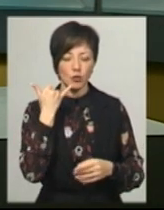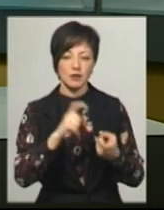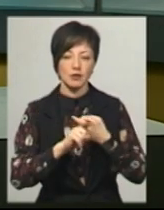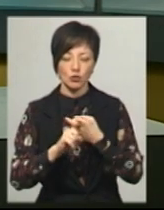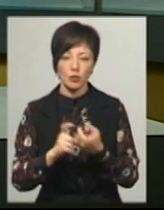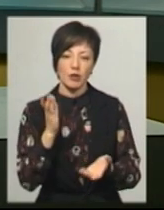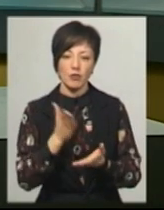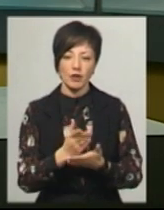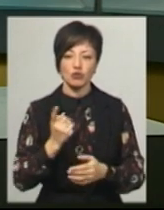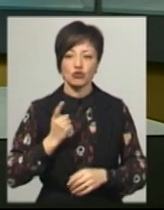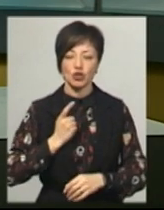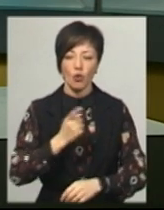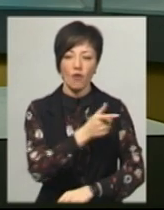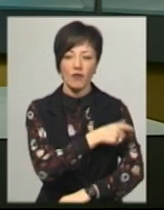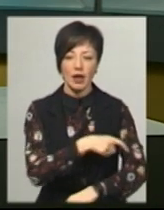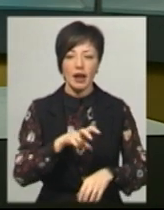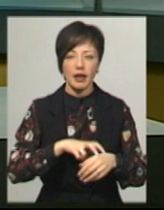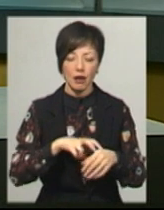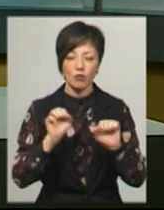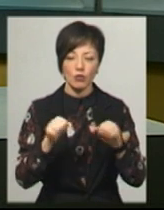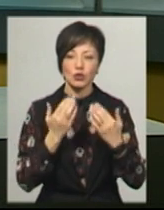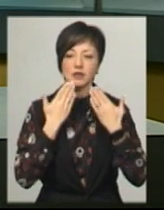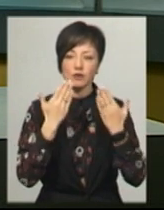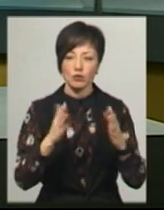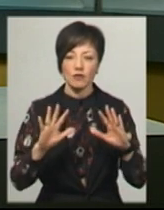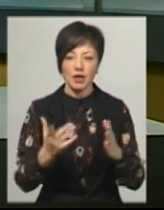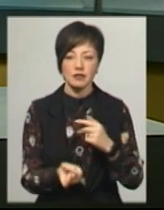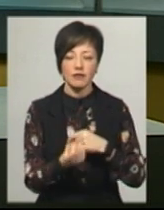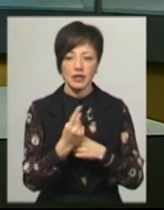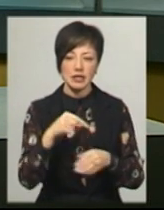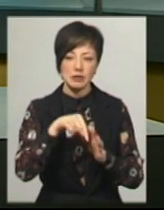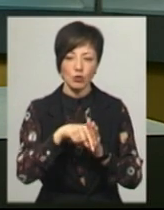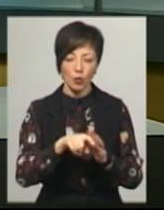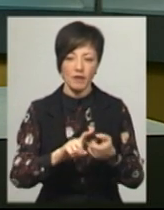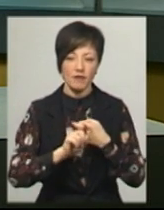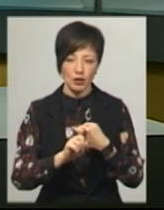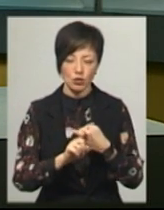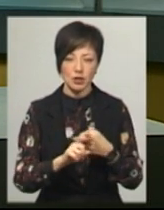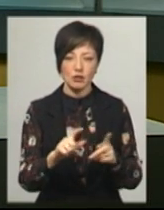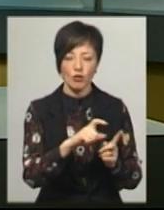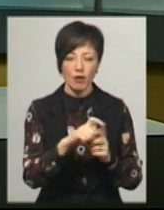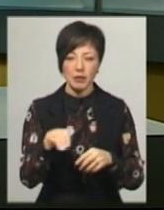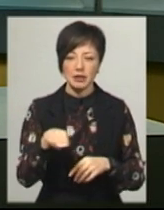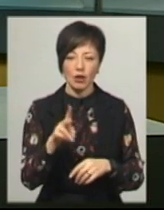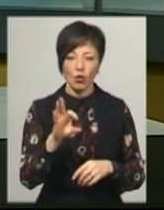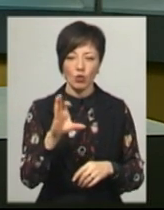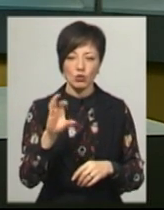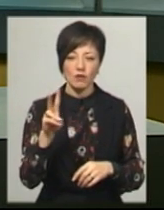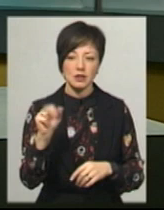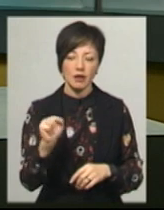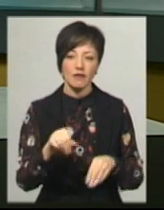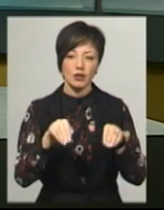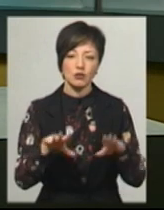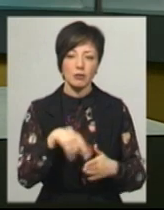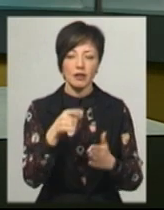'язку перебуватиме черговий лікар. До нього можна звернутися у разі виникнення симптомів вірусу. За словами Тетяни Косовської, вирішується